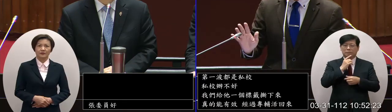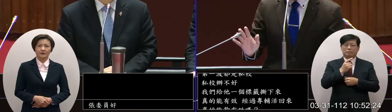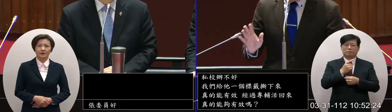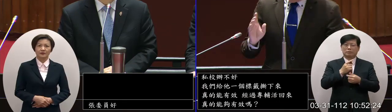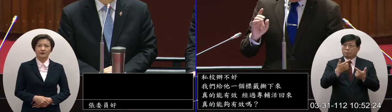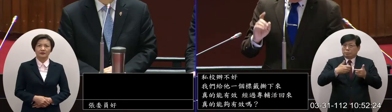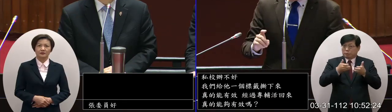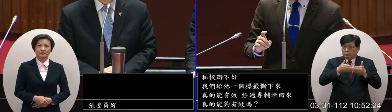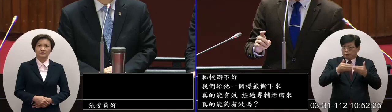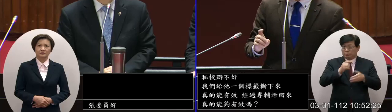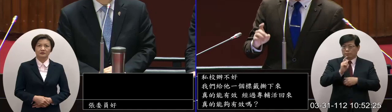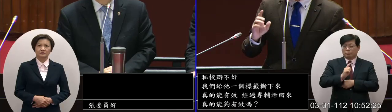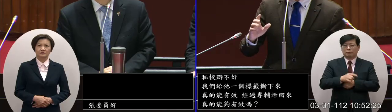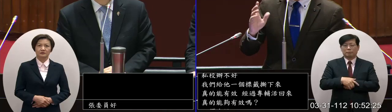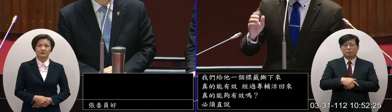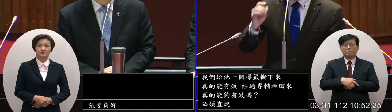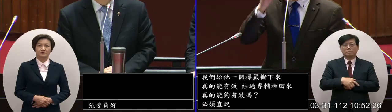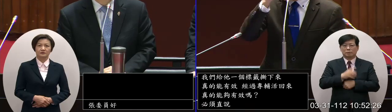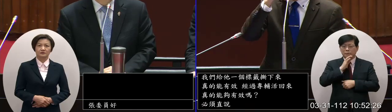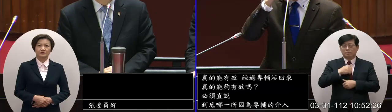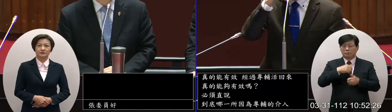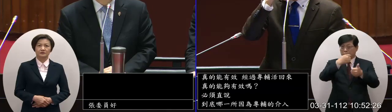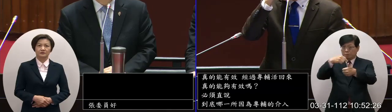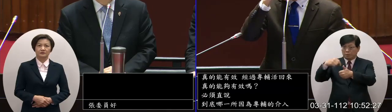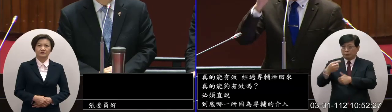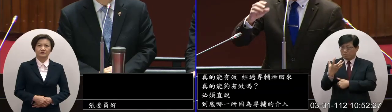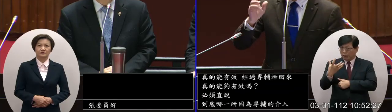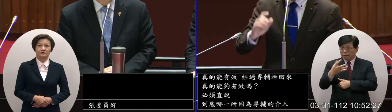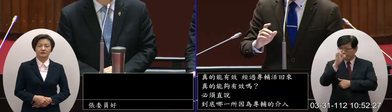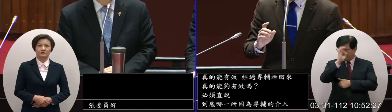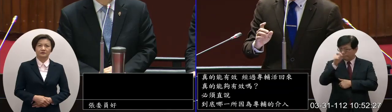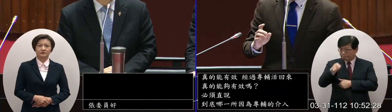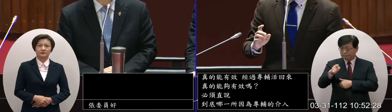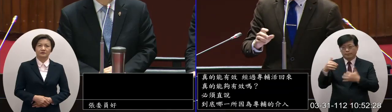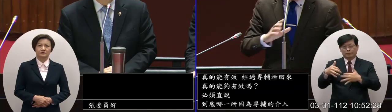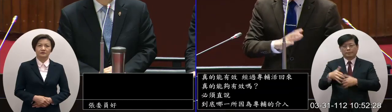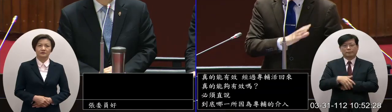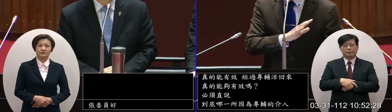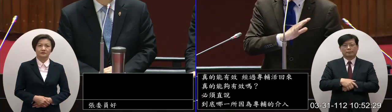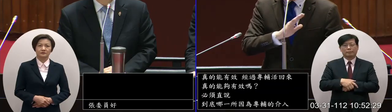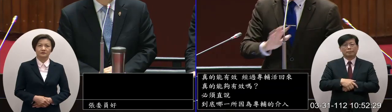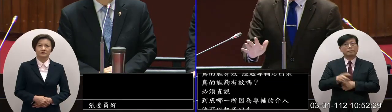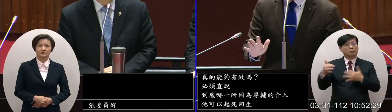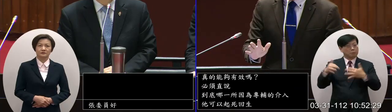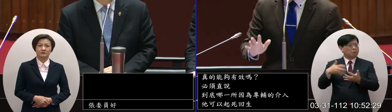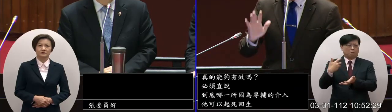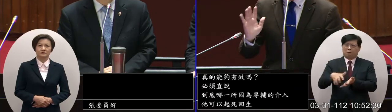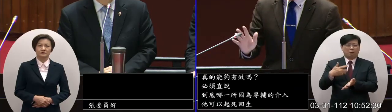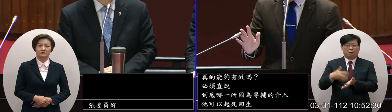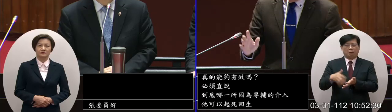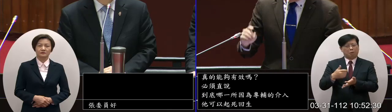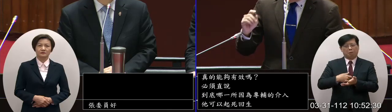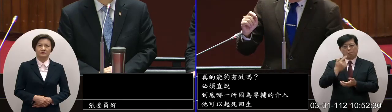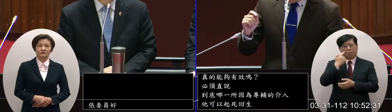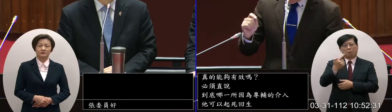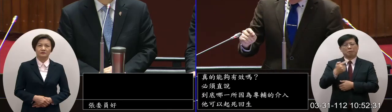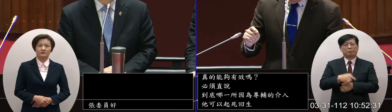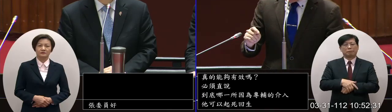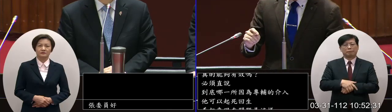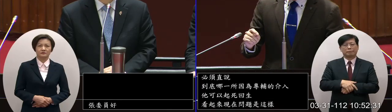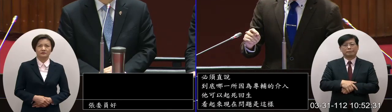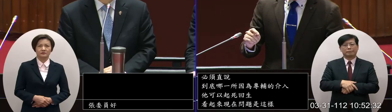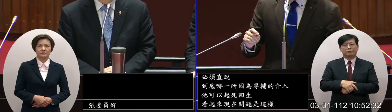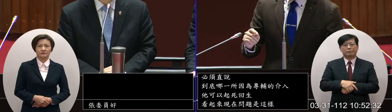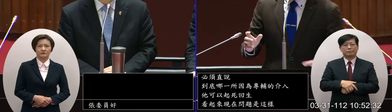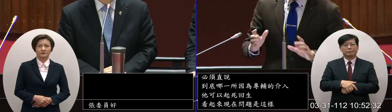其實它不是重點重點是說我們可能去專服都是在去找出它的問題坦白說他們的問題真的很多也很嚴重那